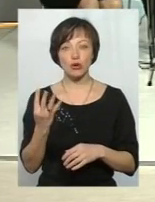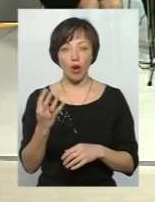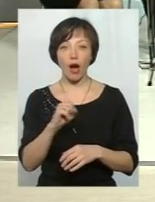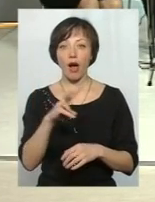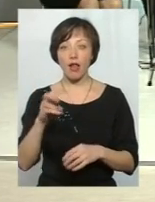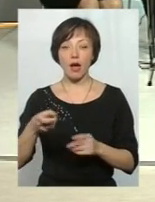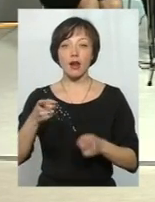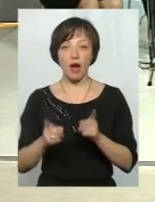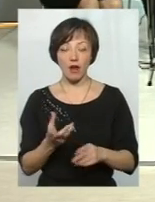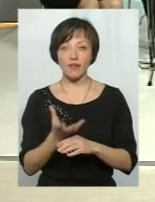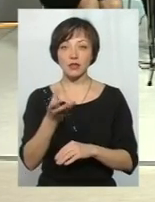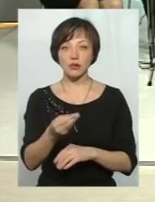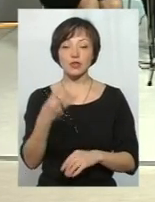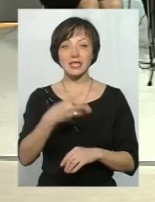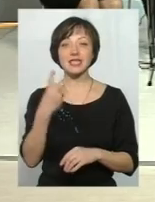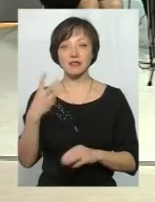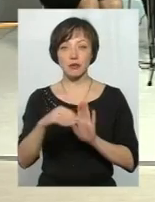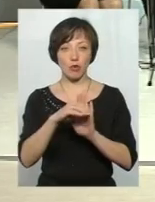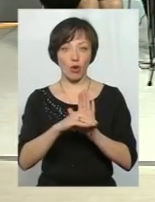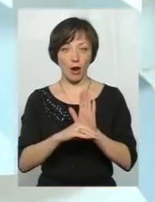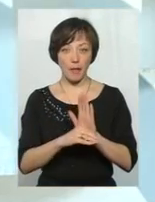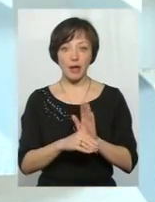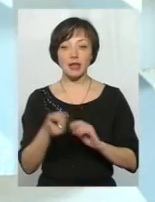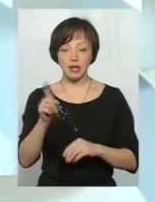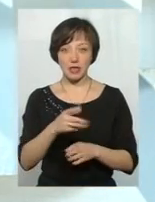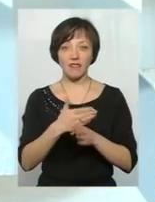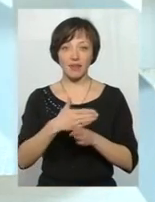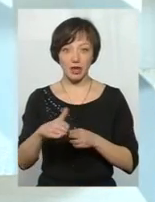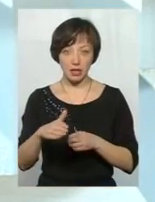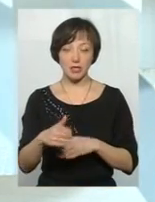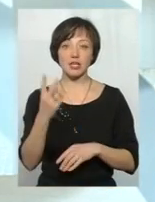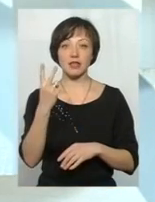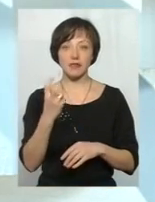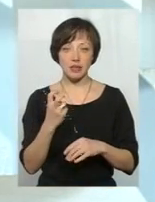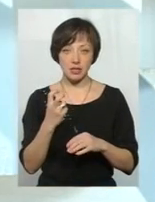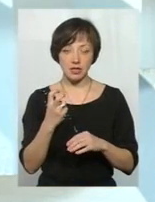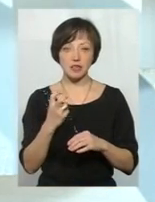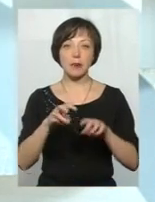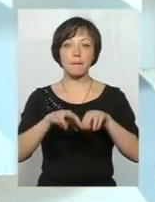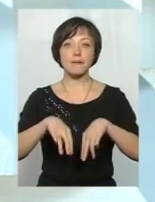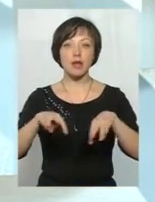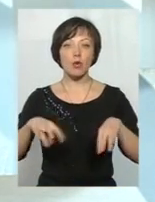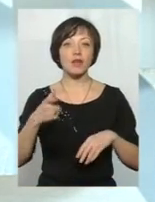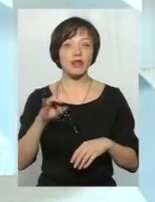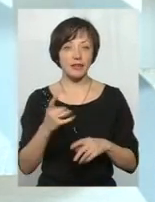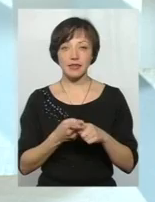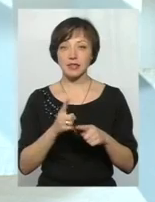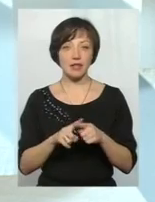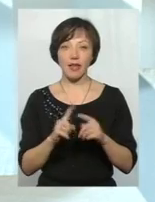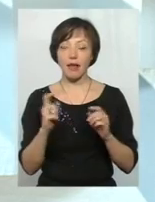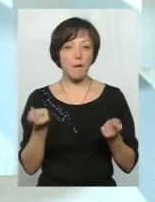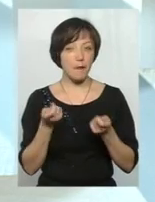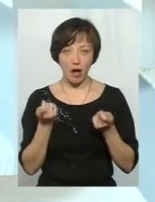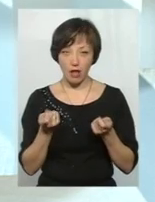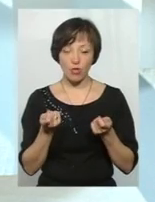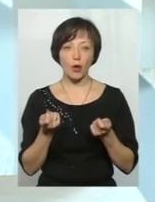Але реально фінансується 32 програми, і на них виділено 200 мільйонів гривень. Це немало.